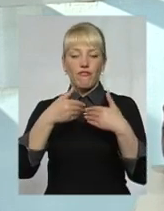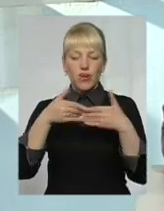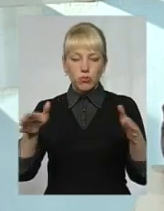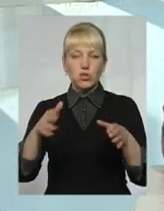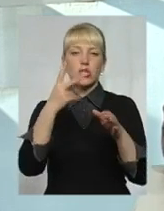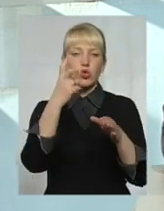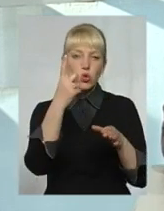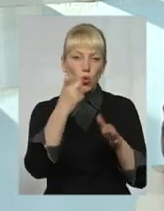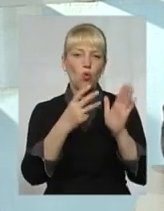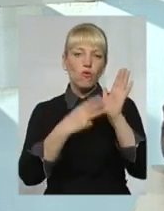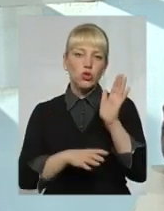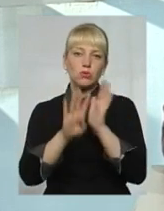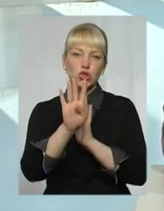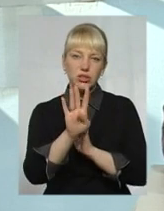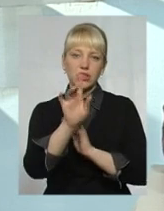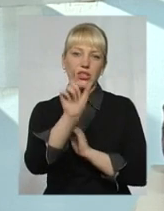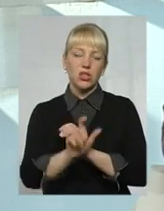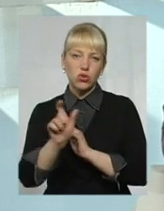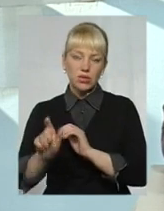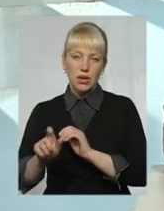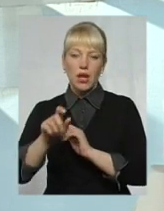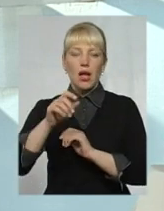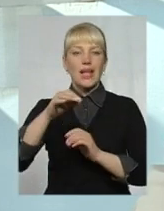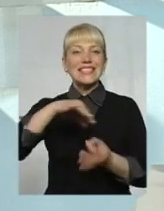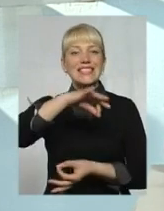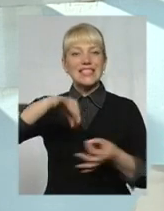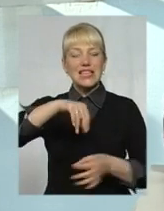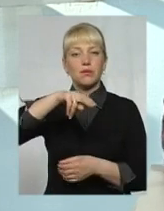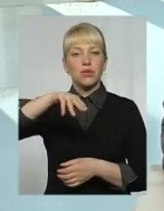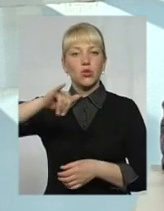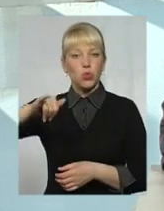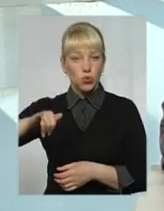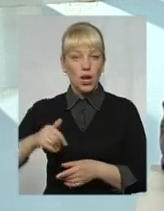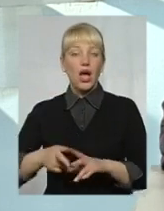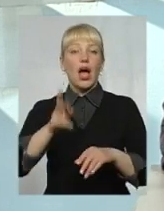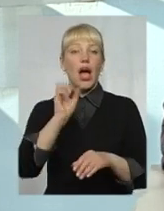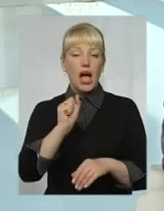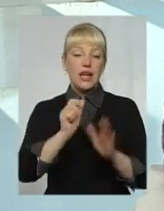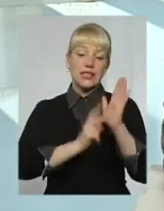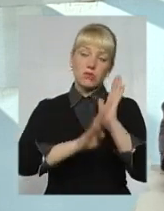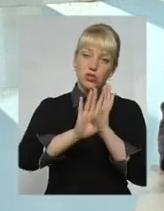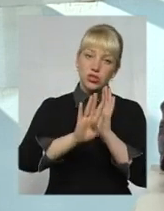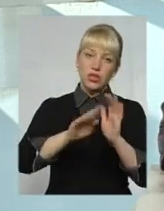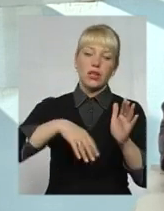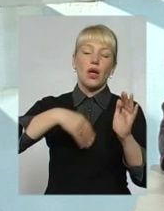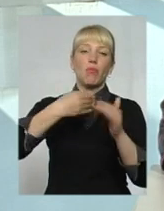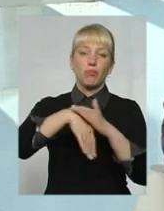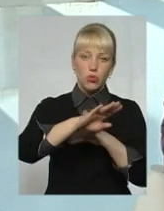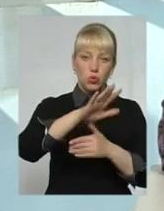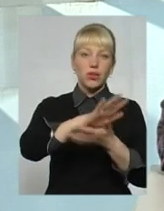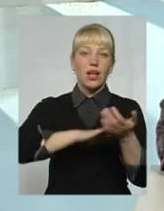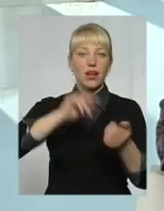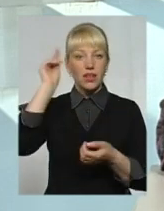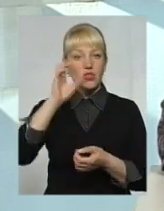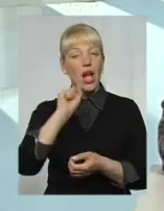174 особи, числа дітей-сиріт з профтехосвіти. Беремо умовно, що 74 підуть далі навчатися, а